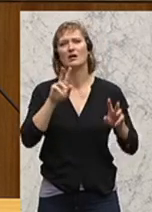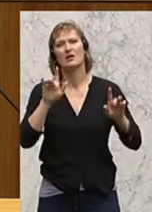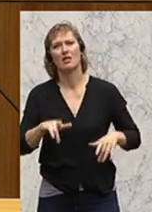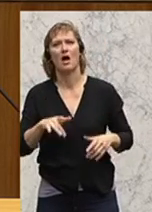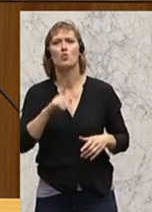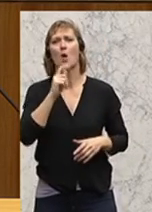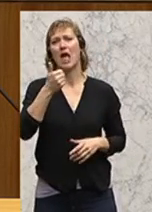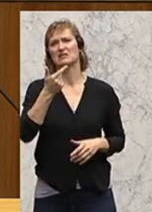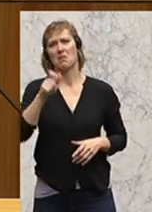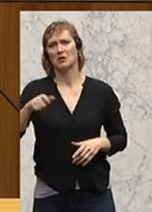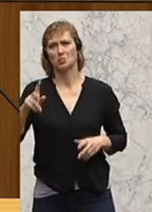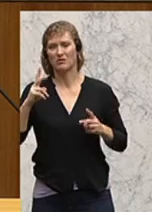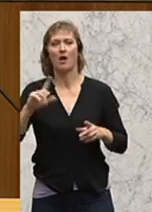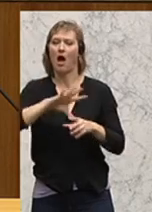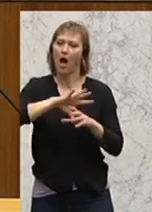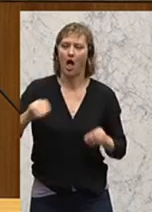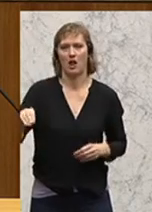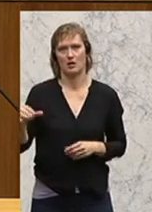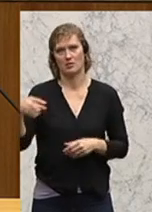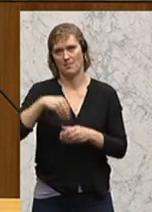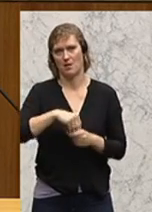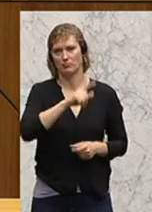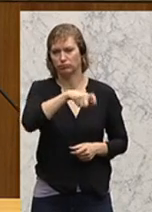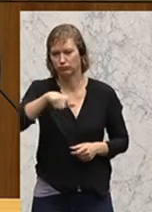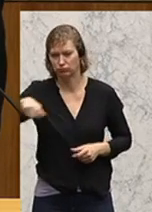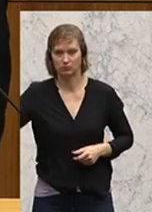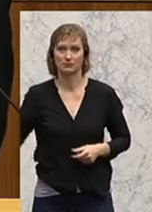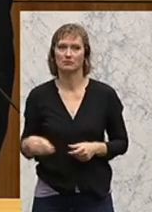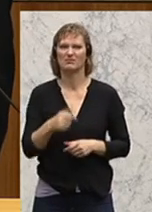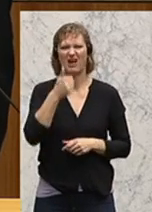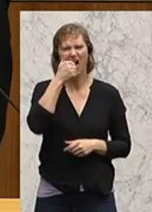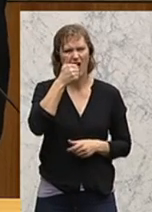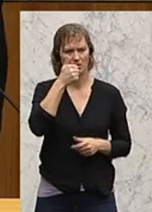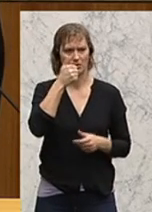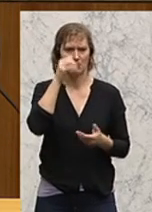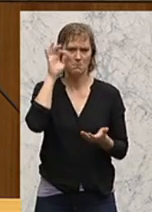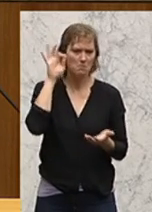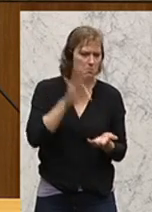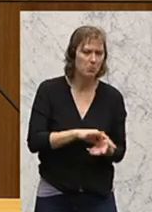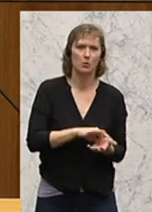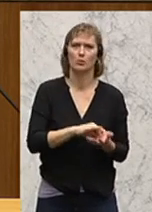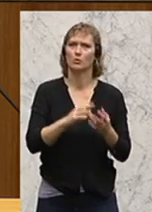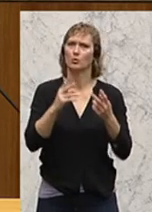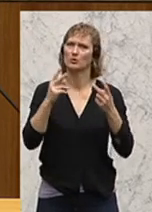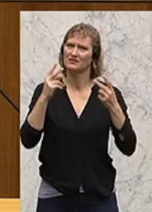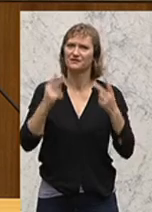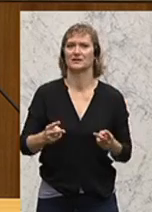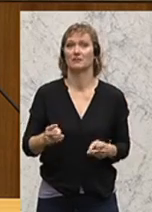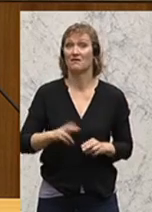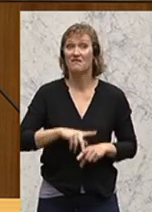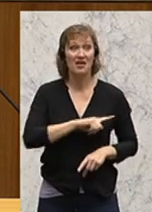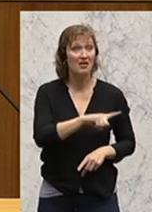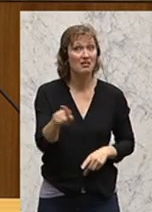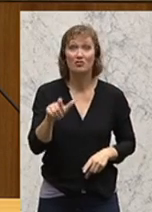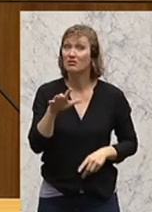und Väter. Lassen Sie mich aber eines, glaube ich, auf den Punkt bringen. Hätten wir es nicht